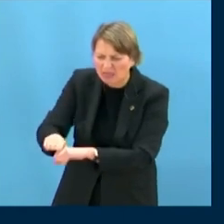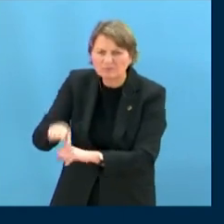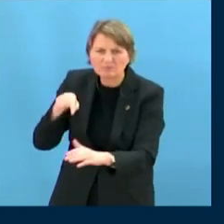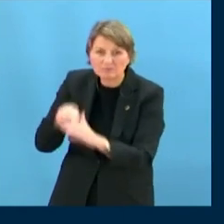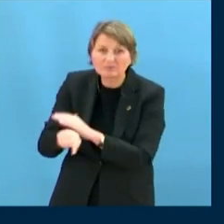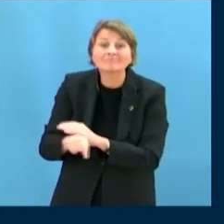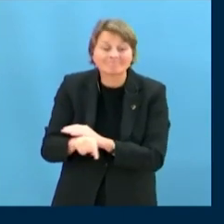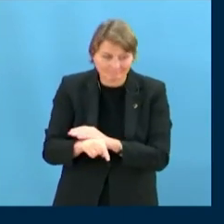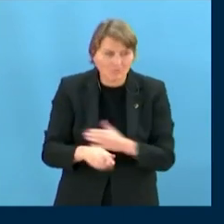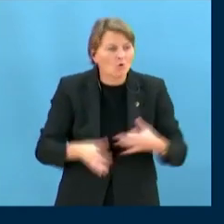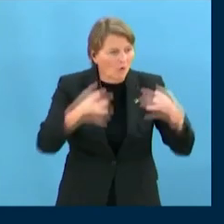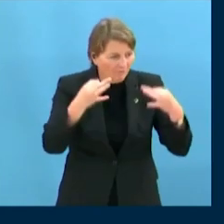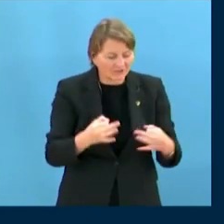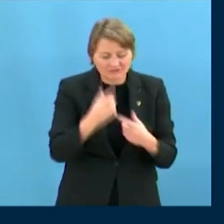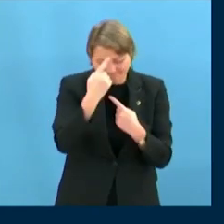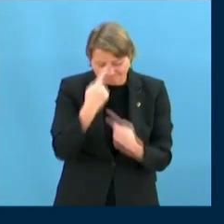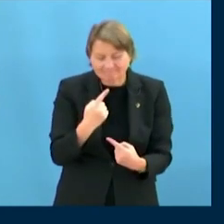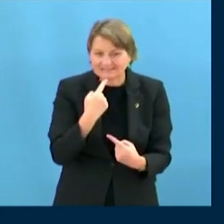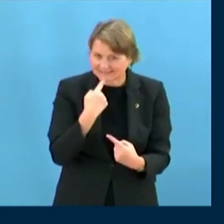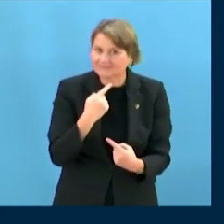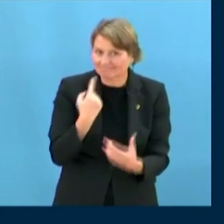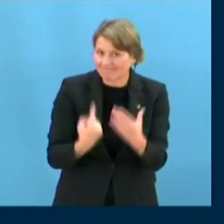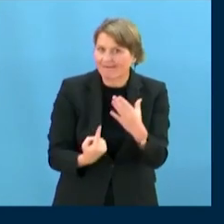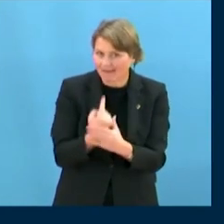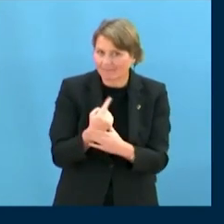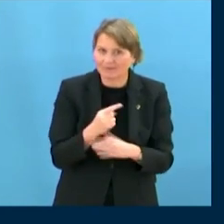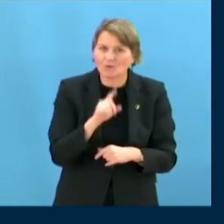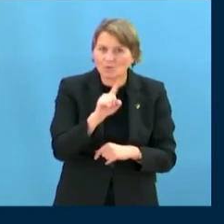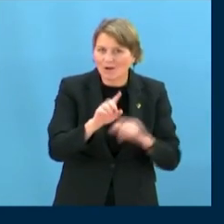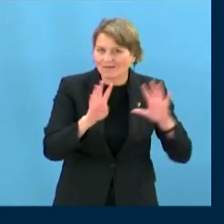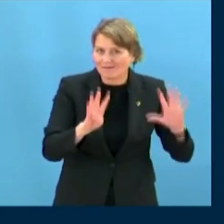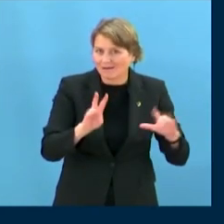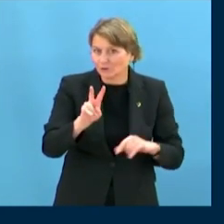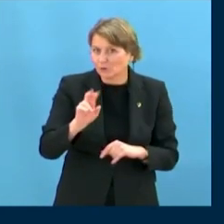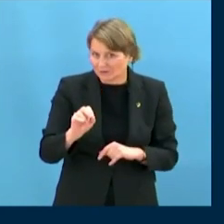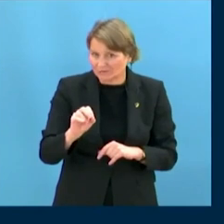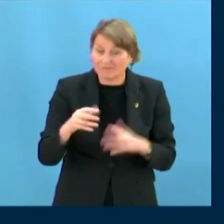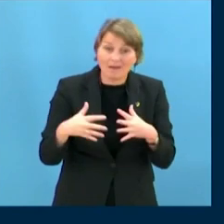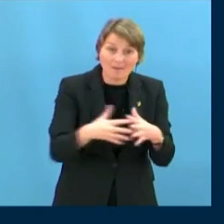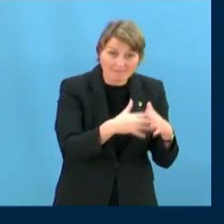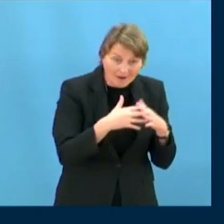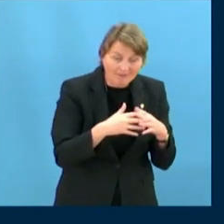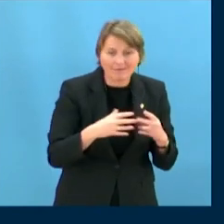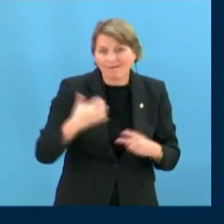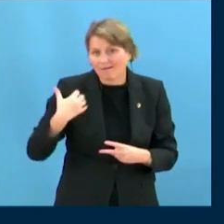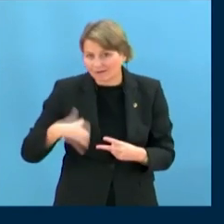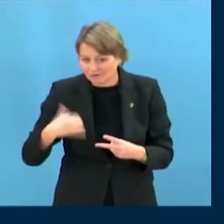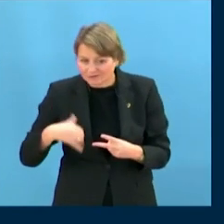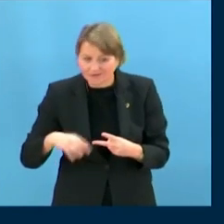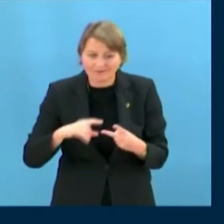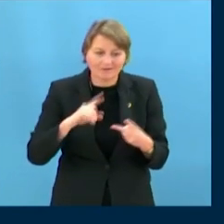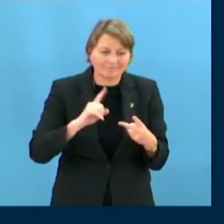'Argentine, eux-mêmes fondateurs de la Société des Nations, appuyés par une sentence arbitrale délimitant officiellement ses frontières